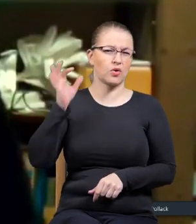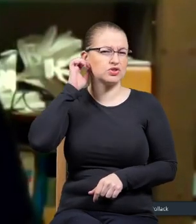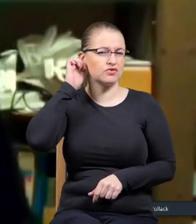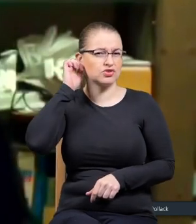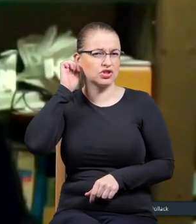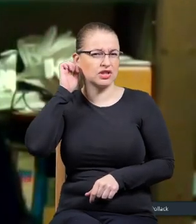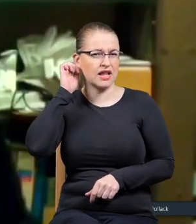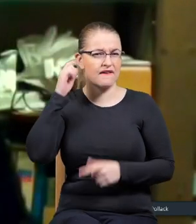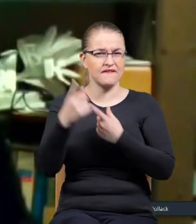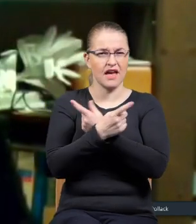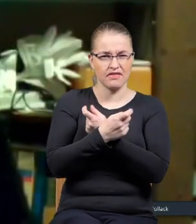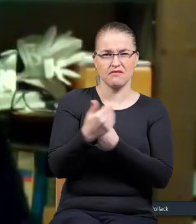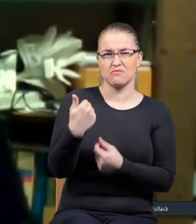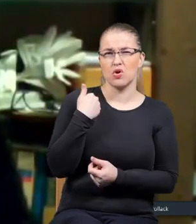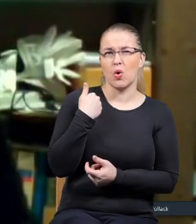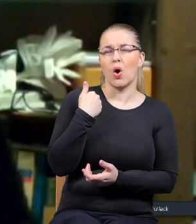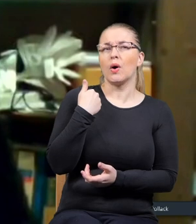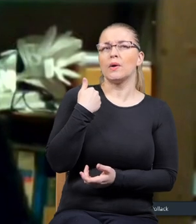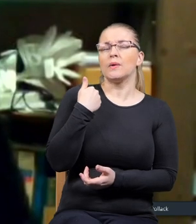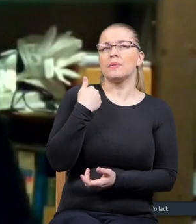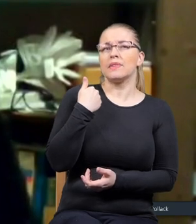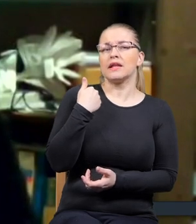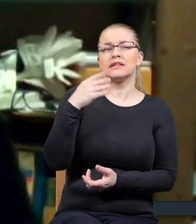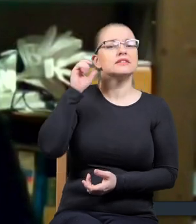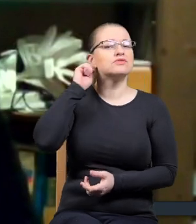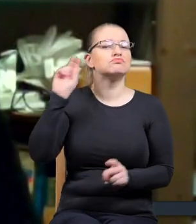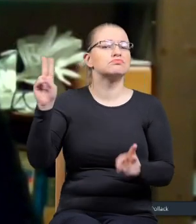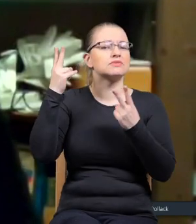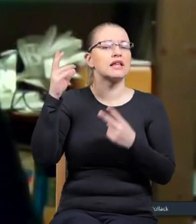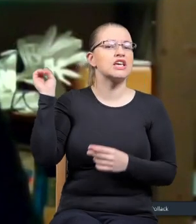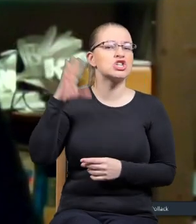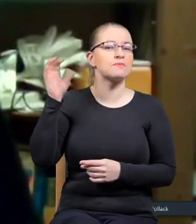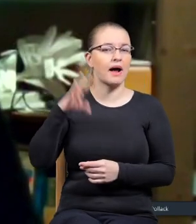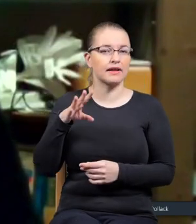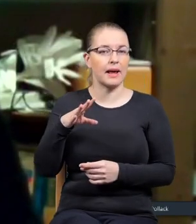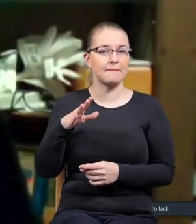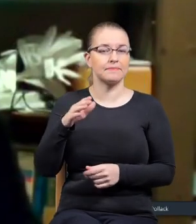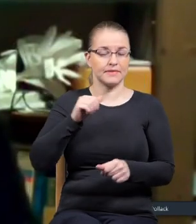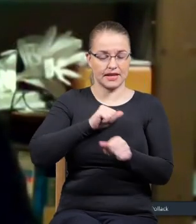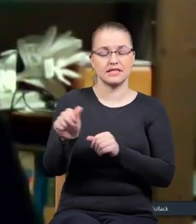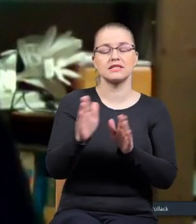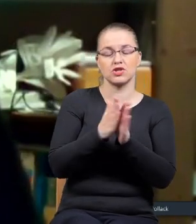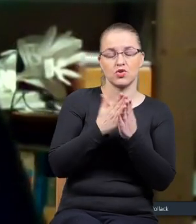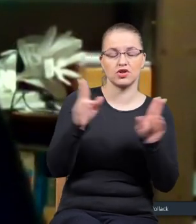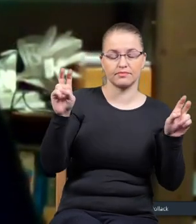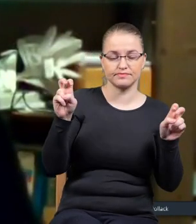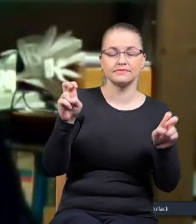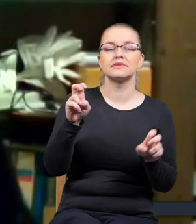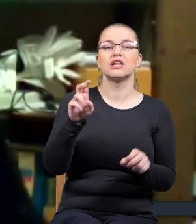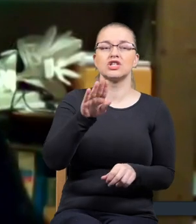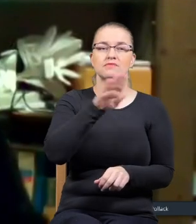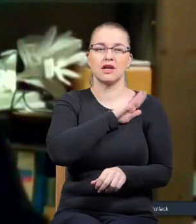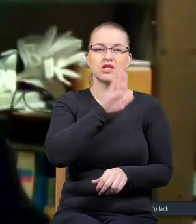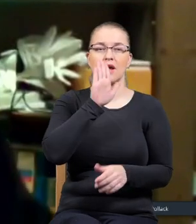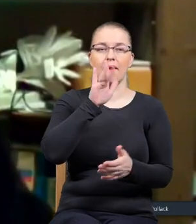w Wiedniu, to jeszcze było, z Hiszpanii. Jest ta książka, to jest Śmierć w punkcie, jest po hiszpańsku.